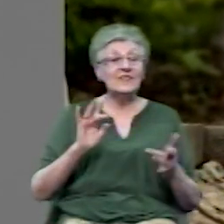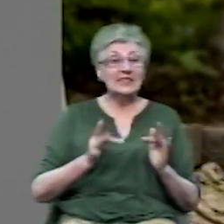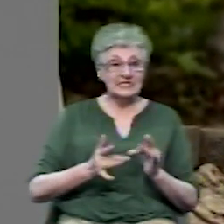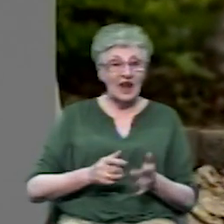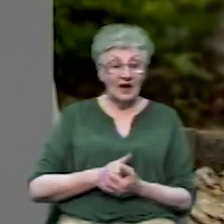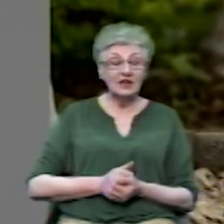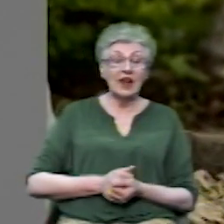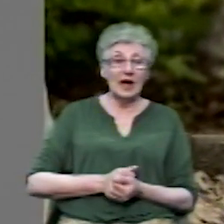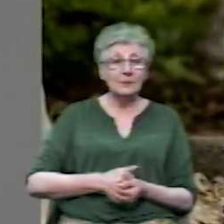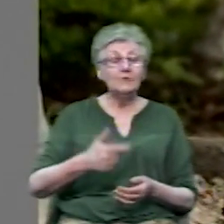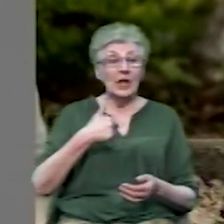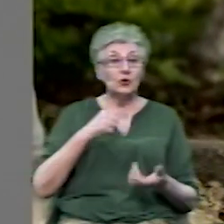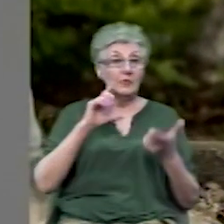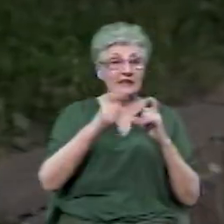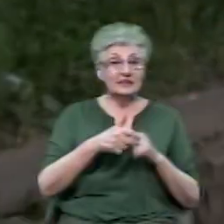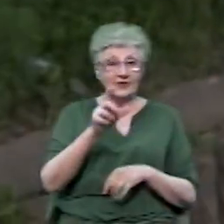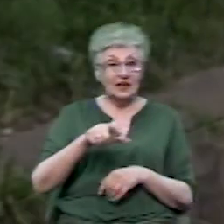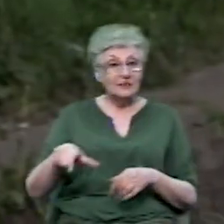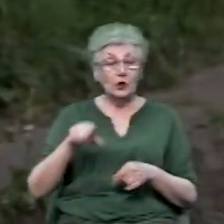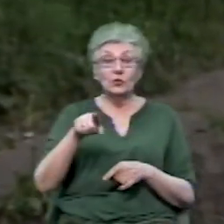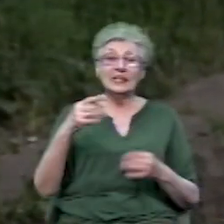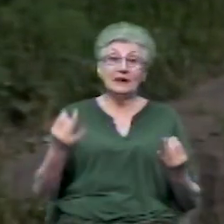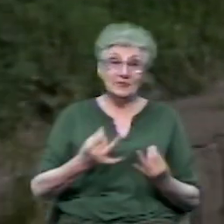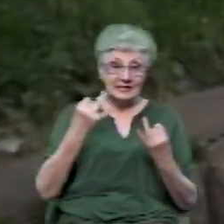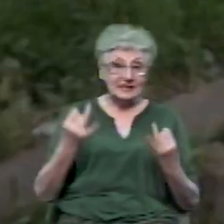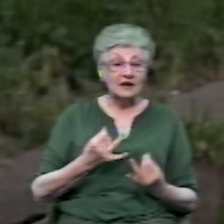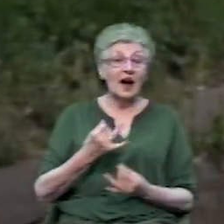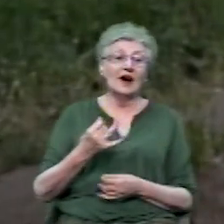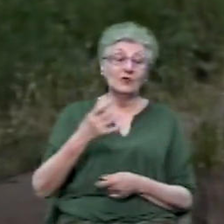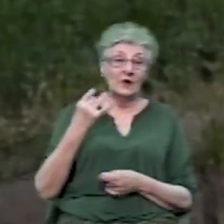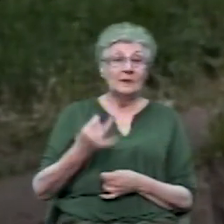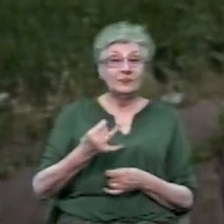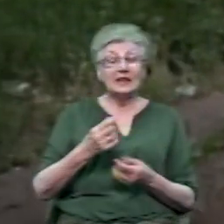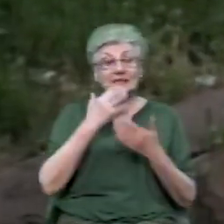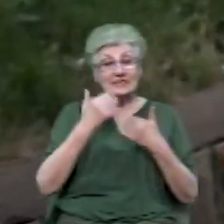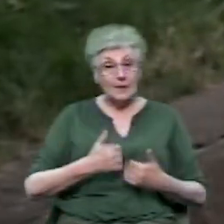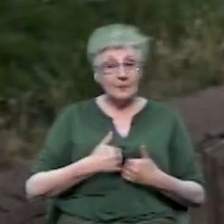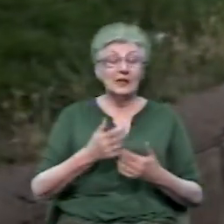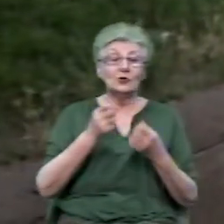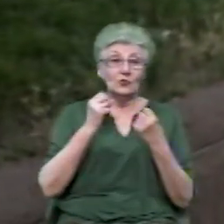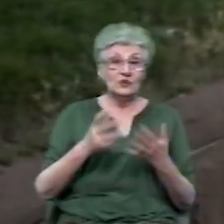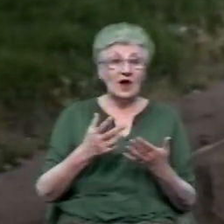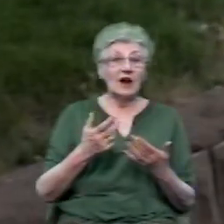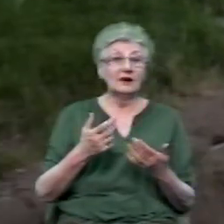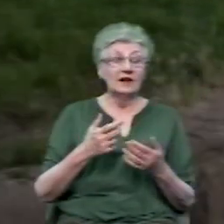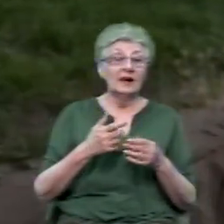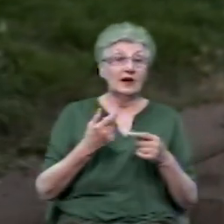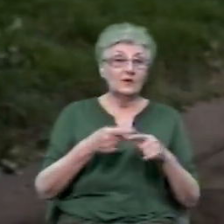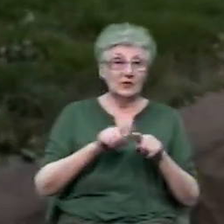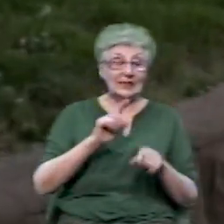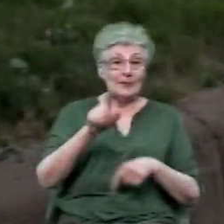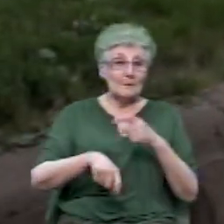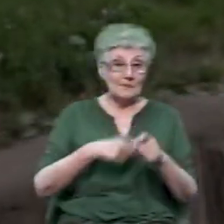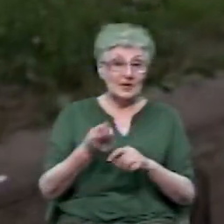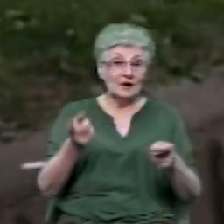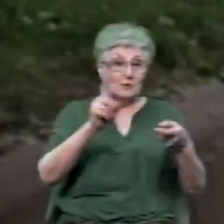долучаються люди, їм це цікаво. Дві людини мені про це відписалися, що от, завдяки тобі, ми спробували цим